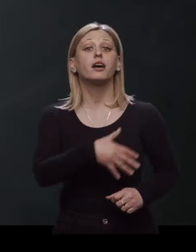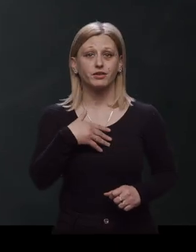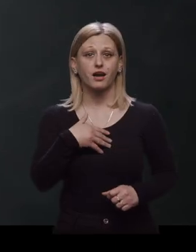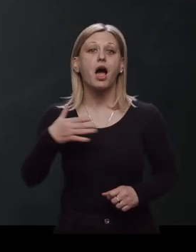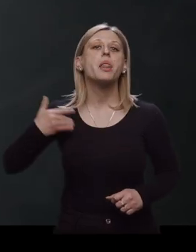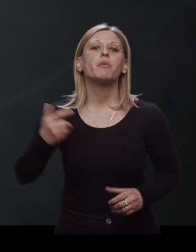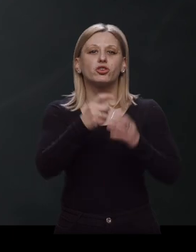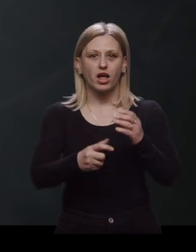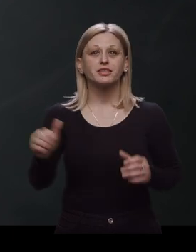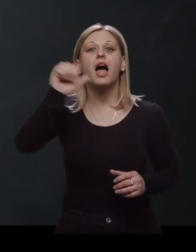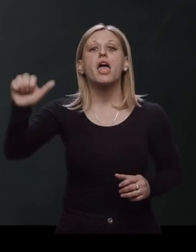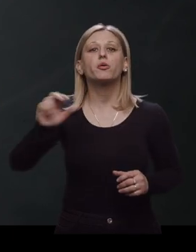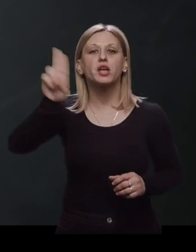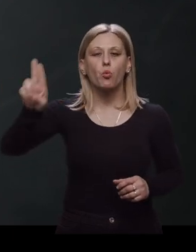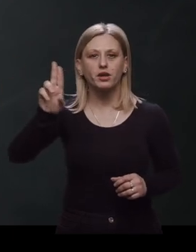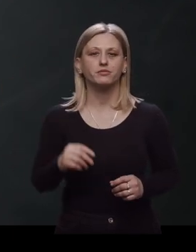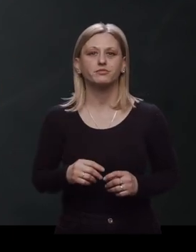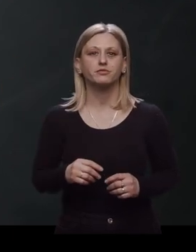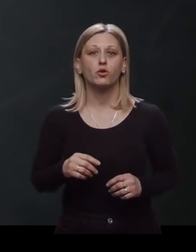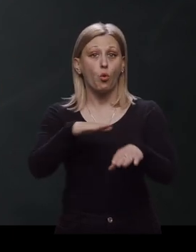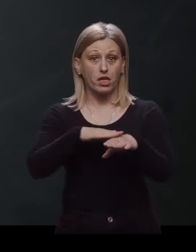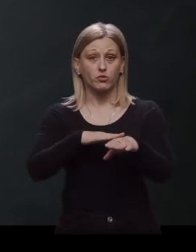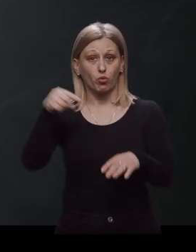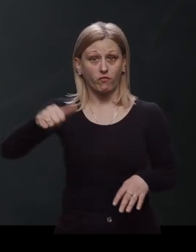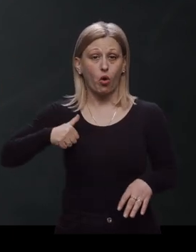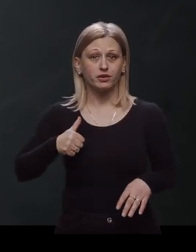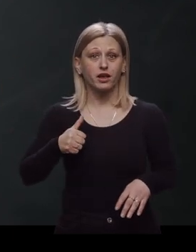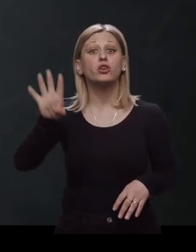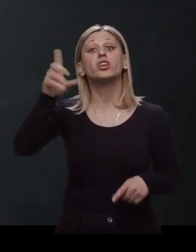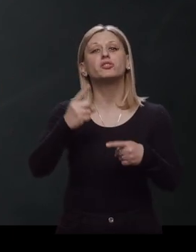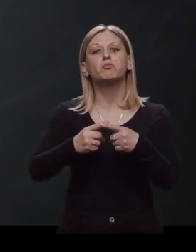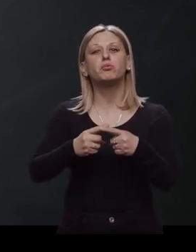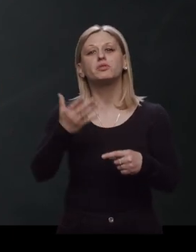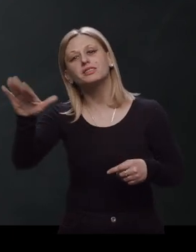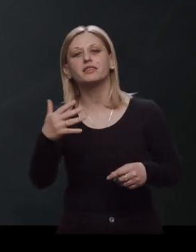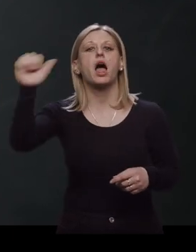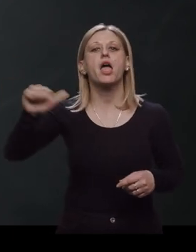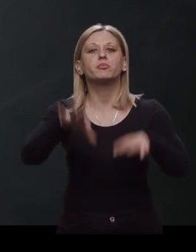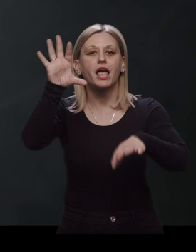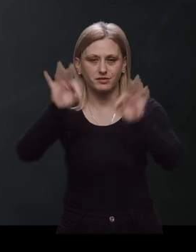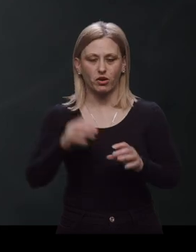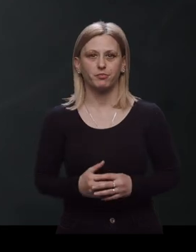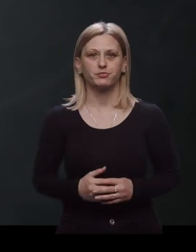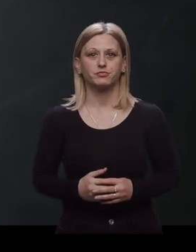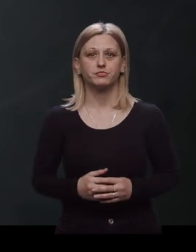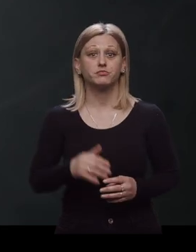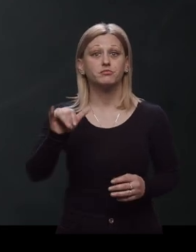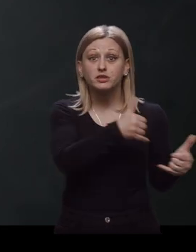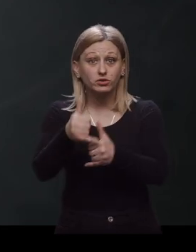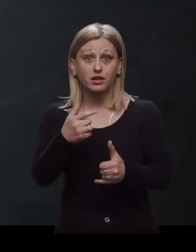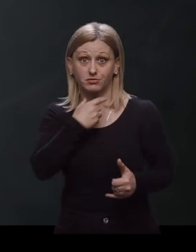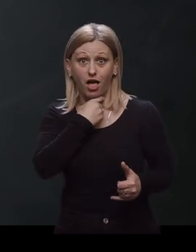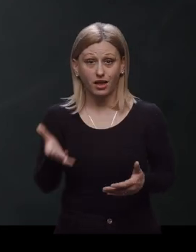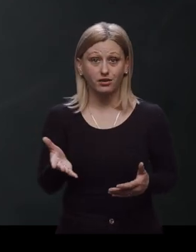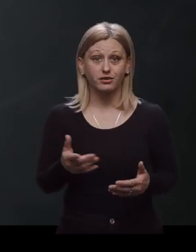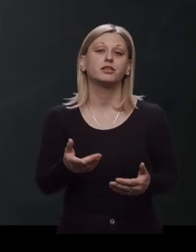Hrvatska kao najmlađa članica EU u lipnju izlazi po četvrti put na evropske izbore. Nijeste li glasali do